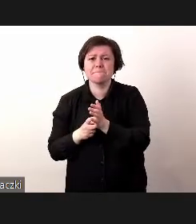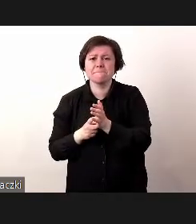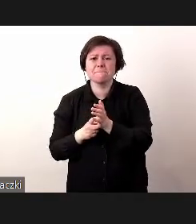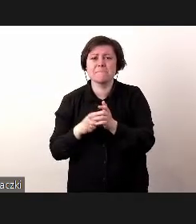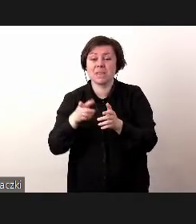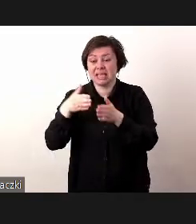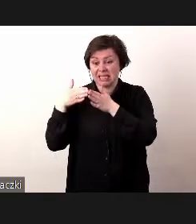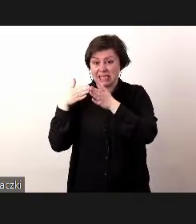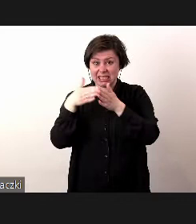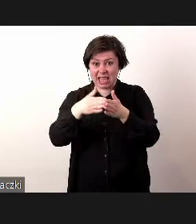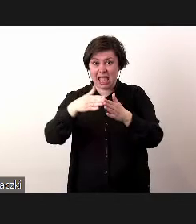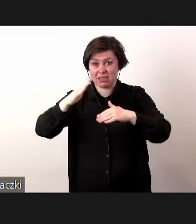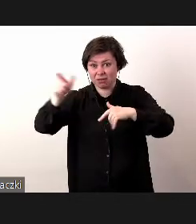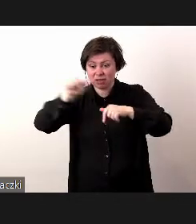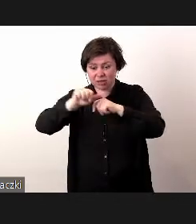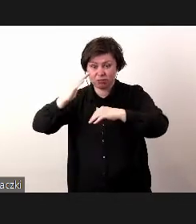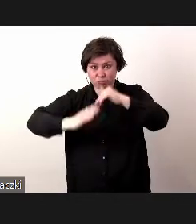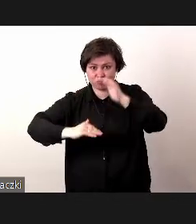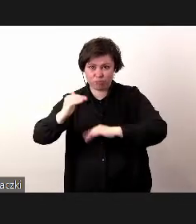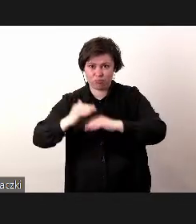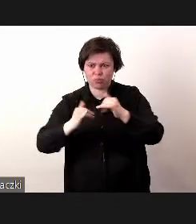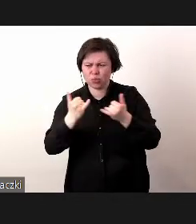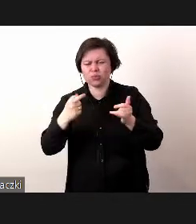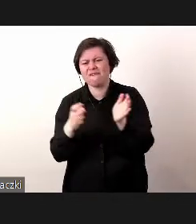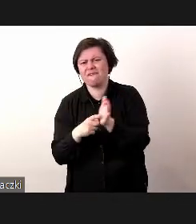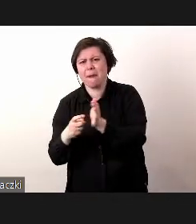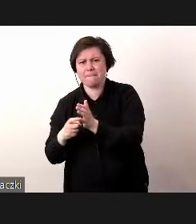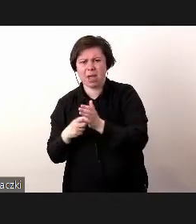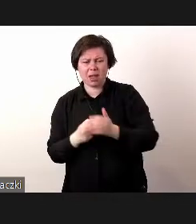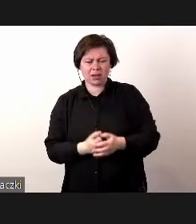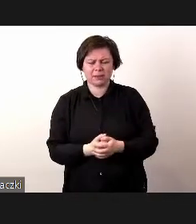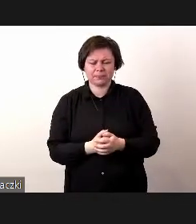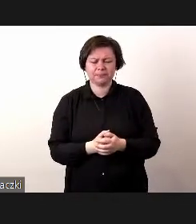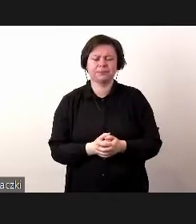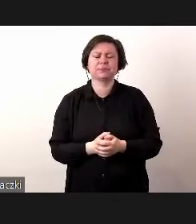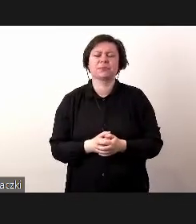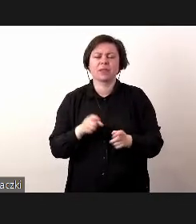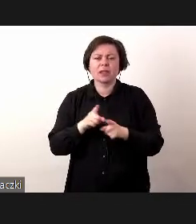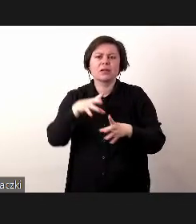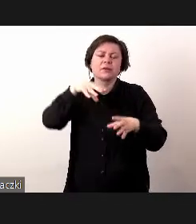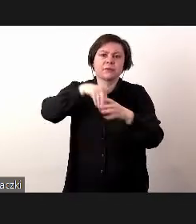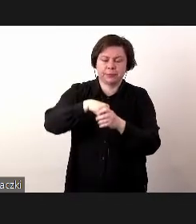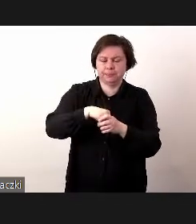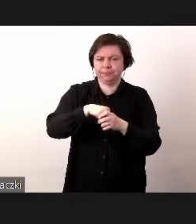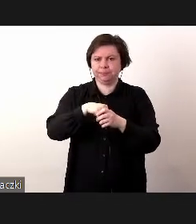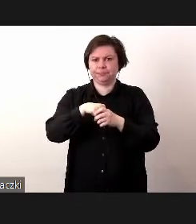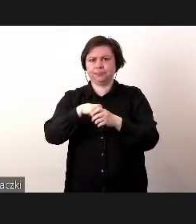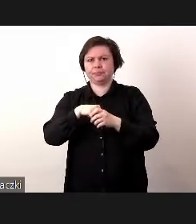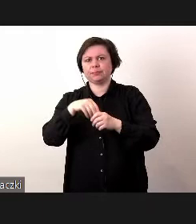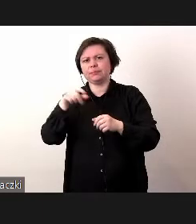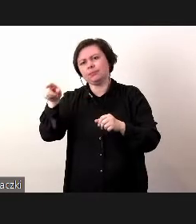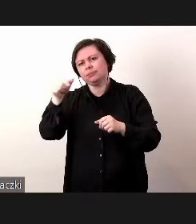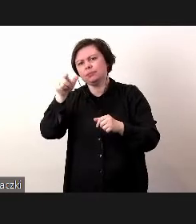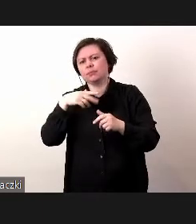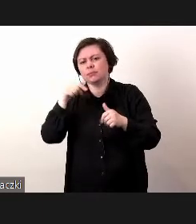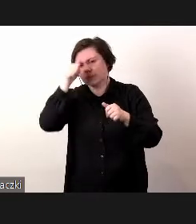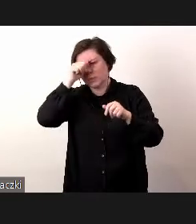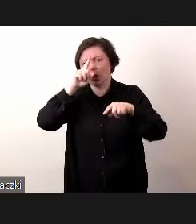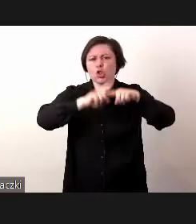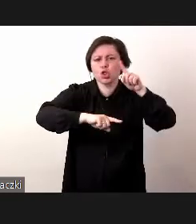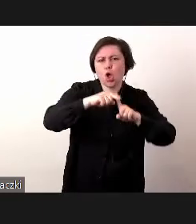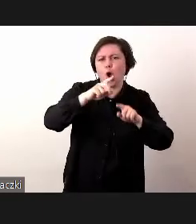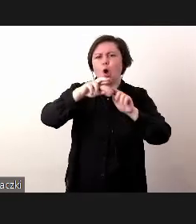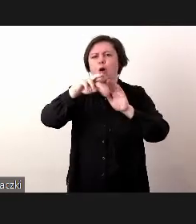statek, który jest zbudowany. I tutaj oczywiście wchodzą jeszcze zagadnienia związane z normami,